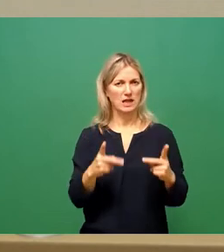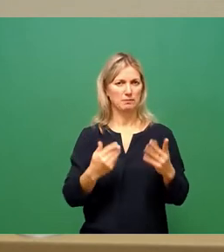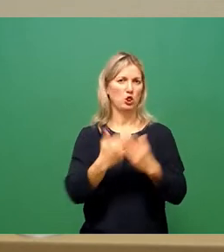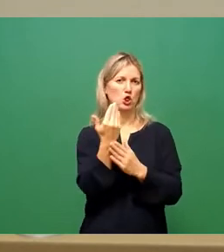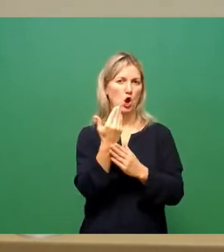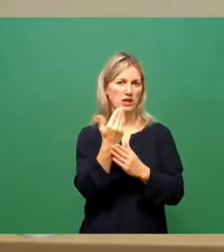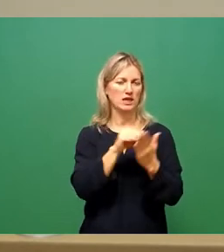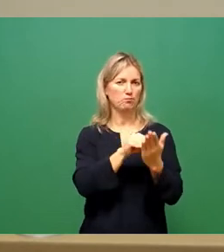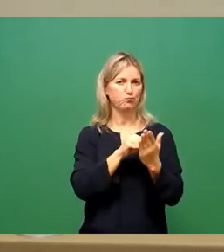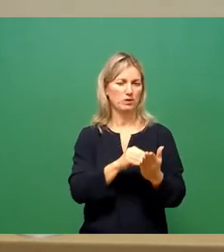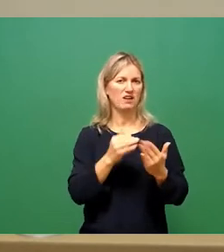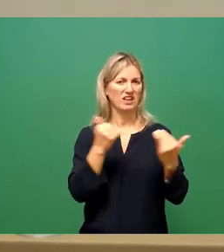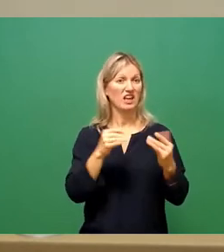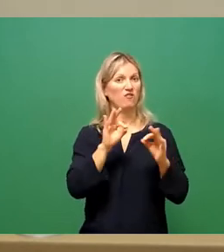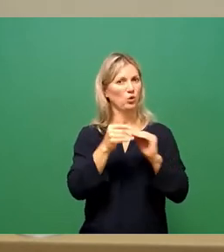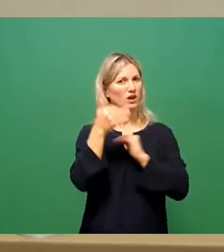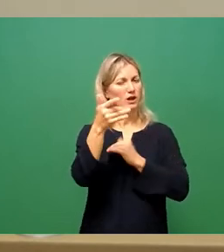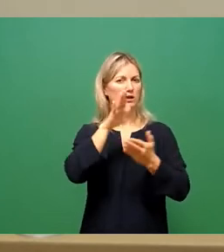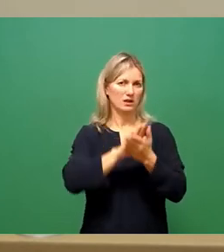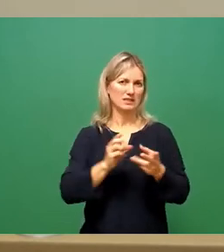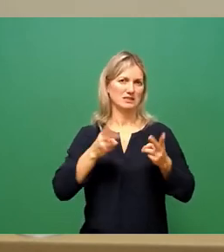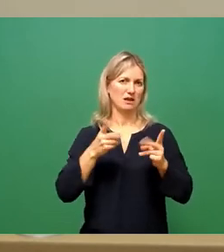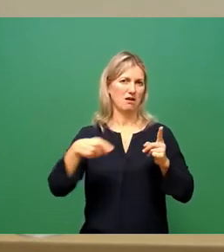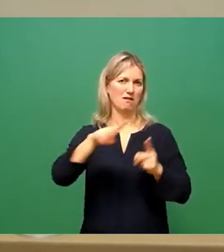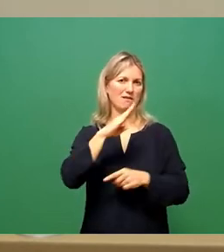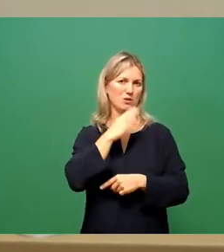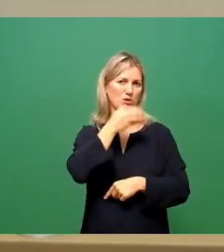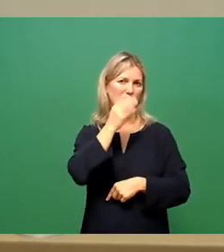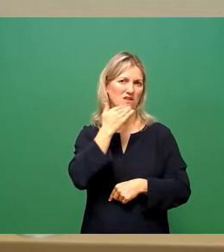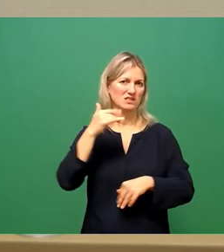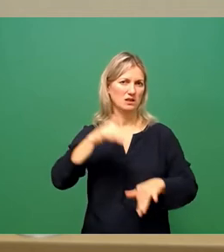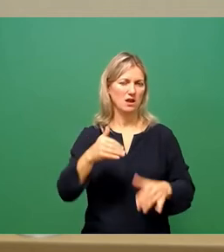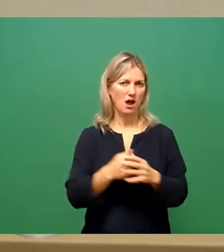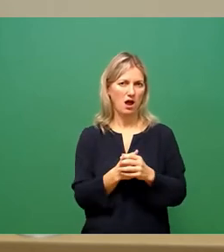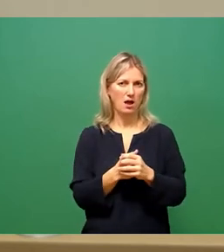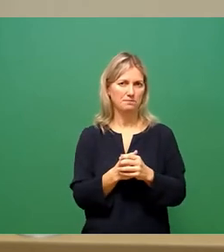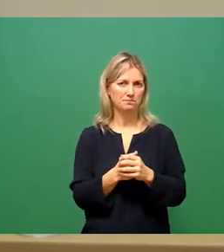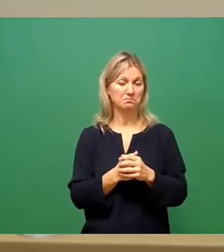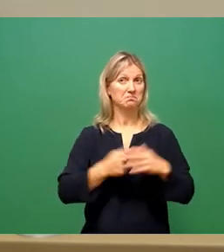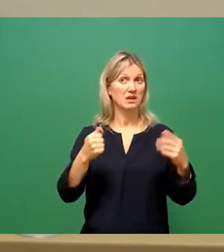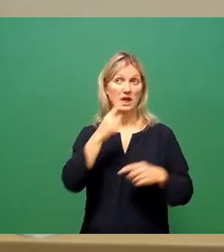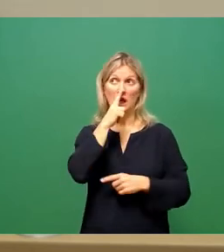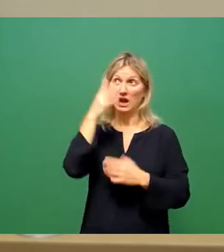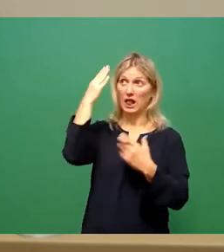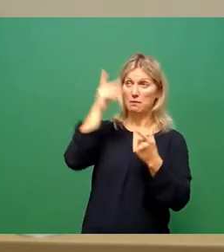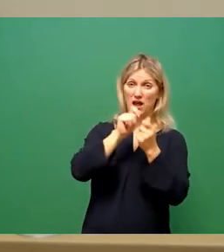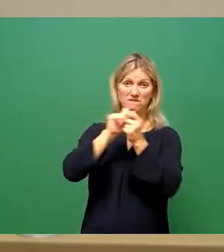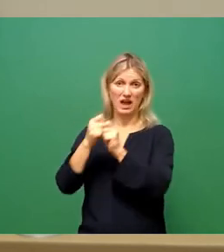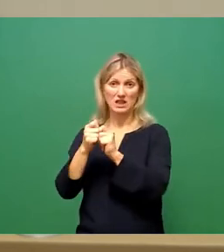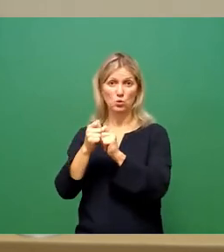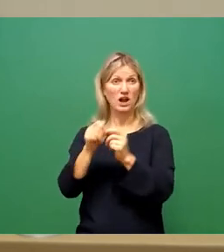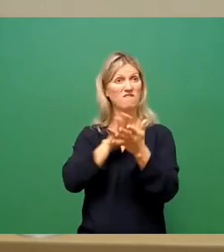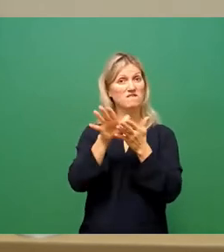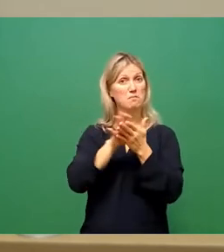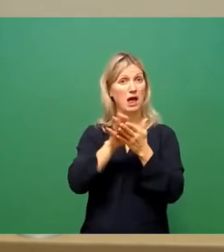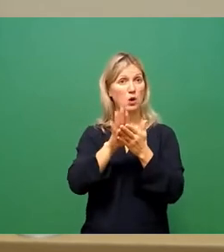Trinkwasser auch in Zukunft sichern zu können. Die Entwicklung des Verbrauchs sowie die Änderung der klimatischen Situation, heißere Sommer,